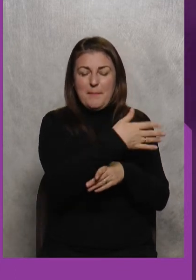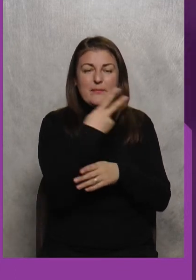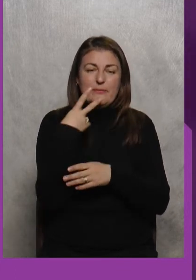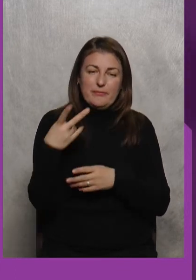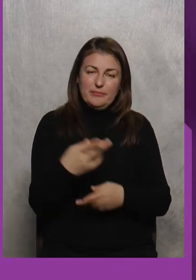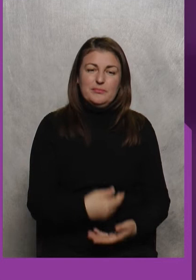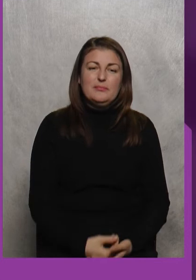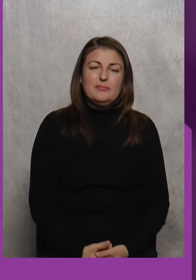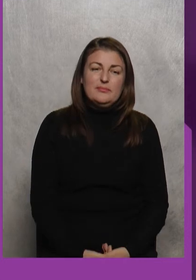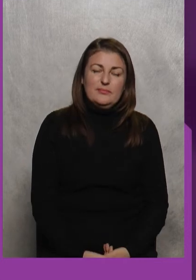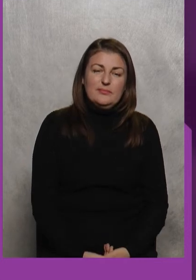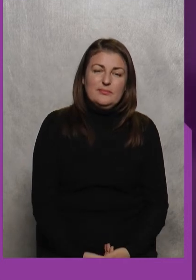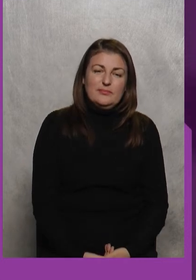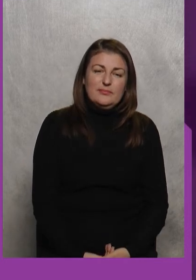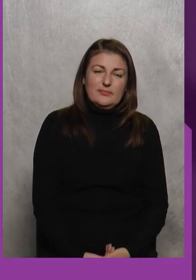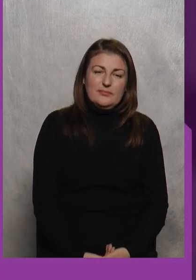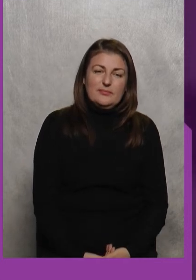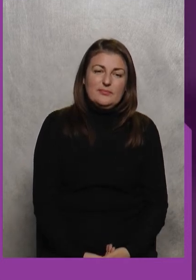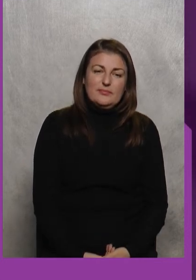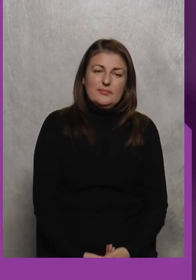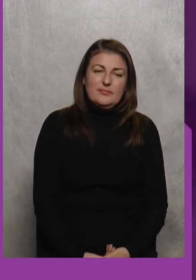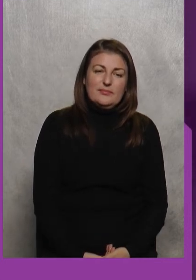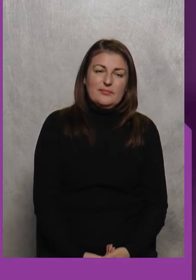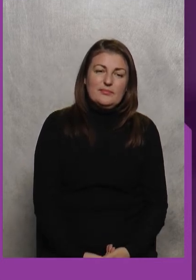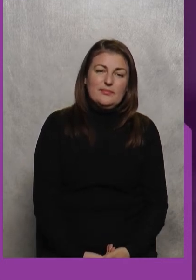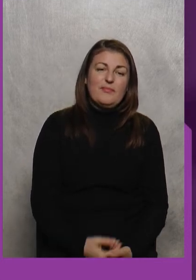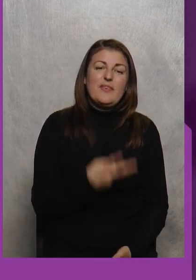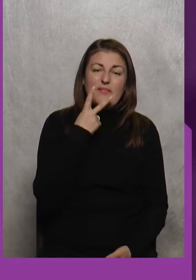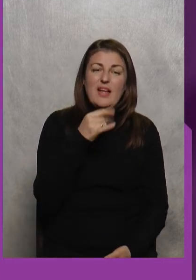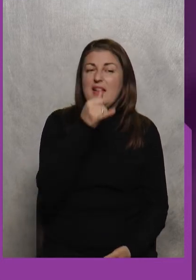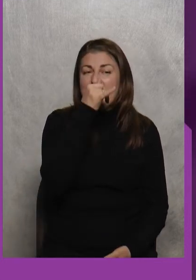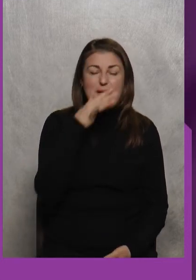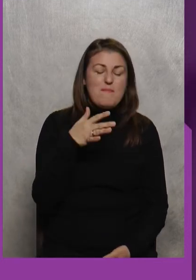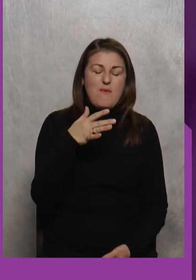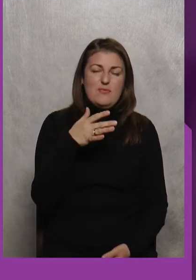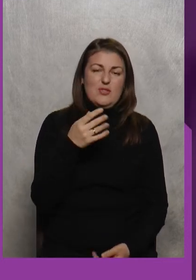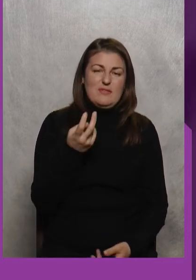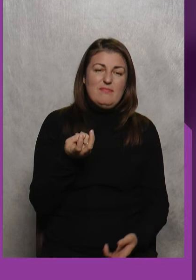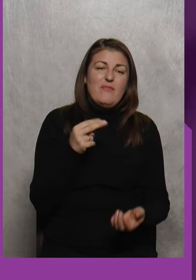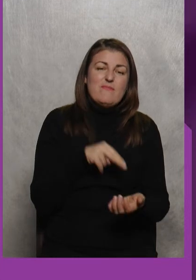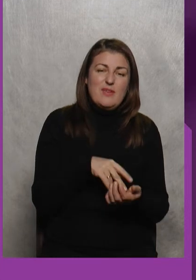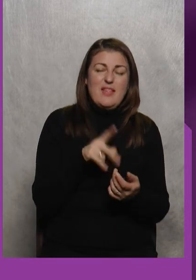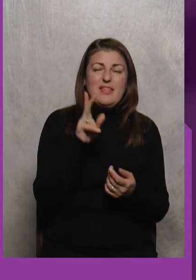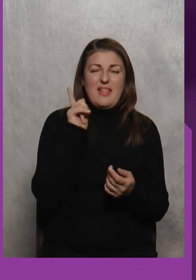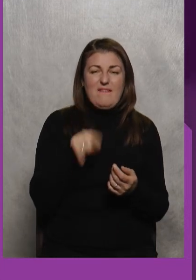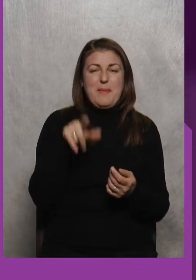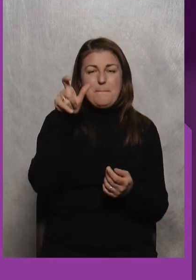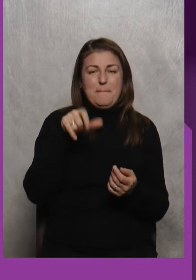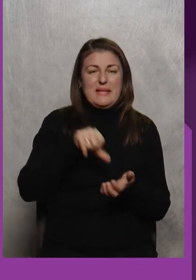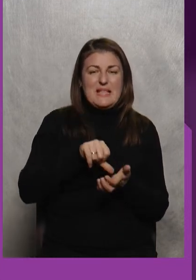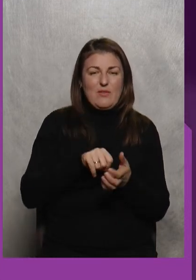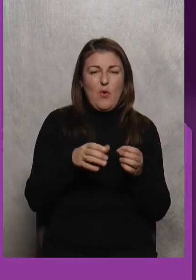Скочують І Не може Підвестися Навіть Представник